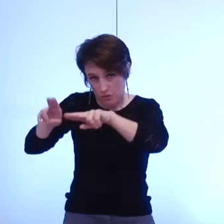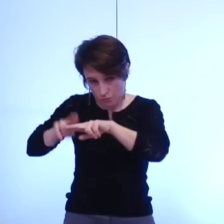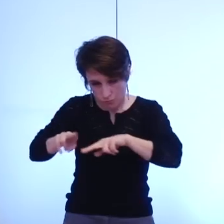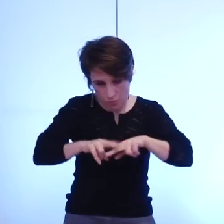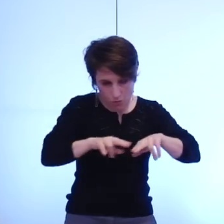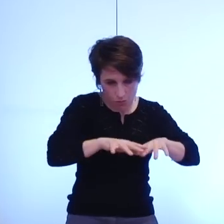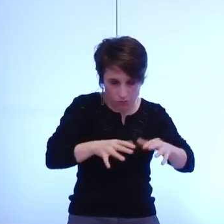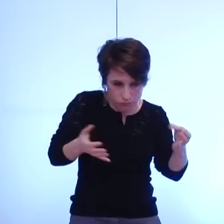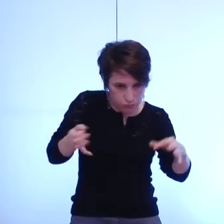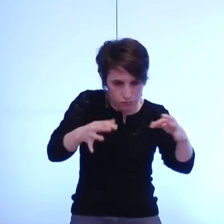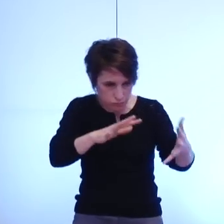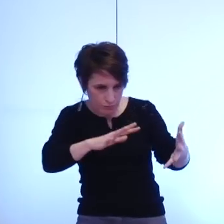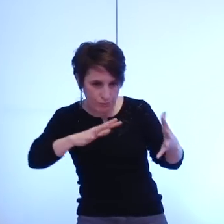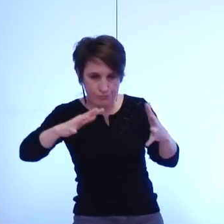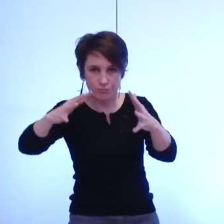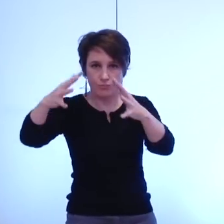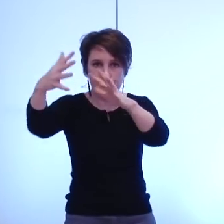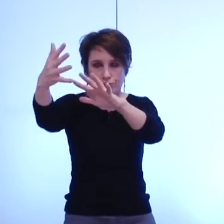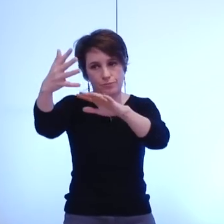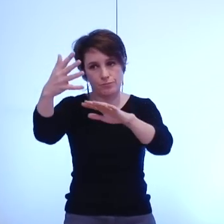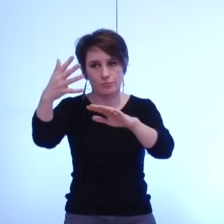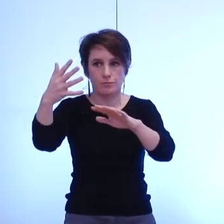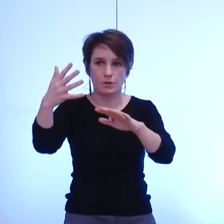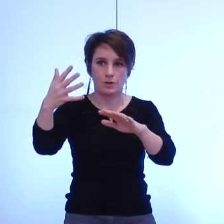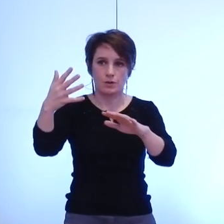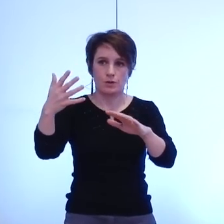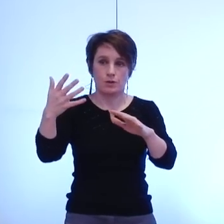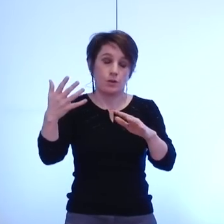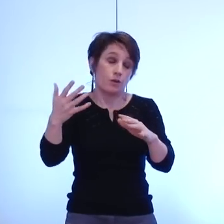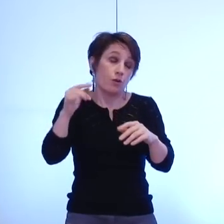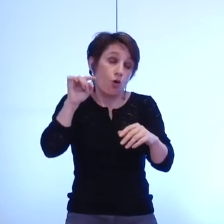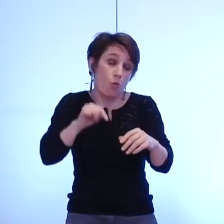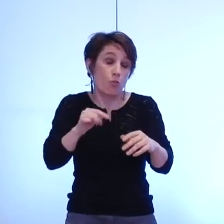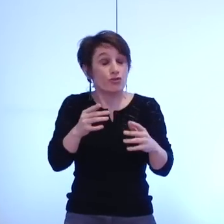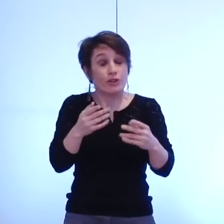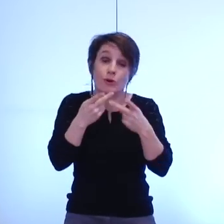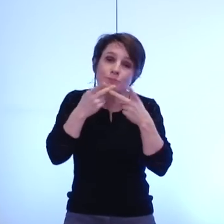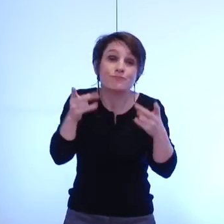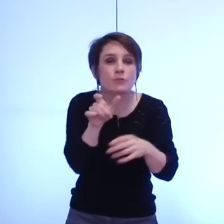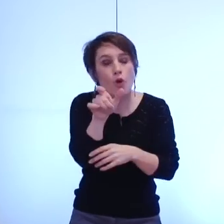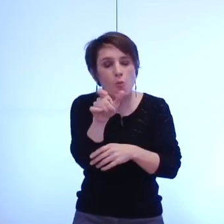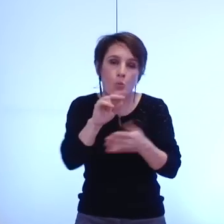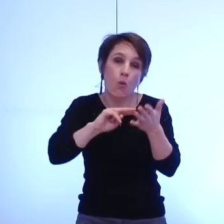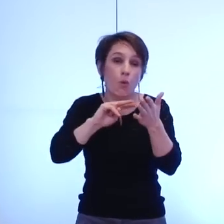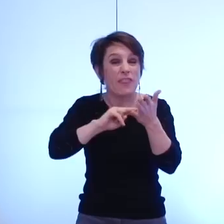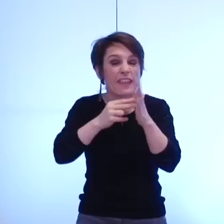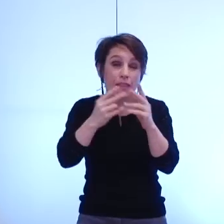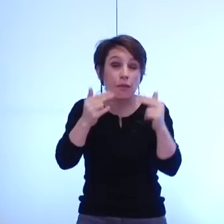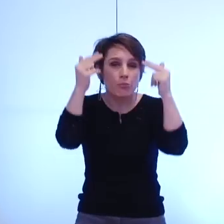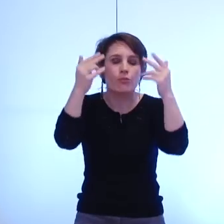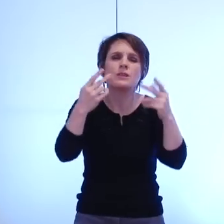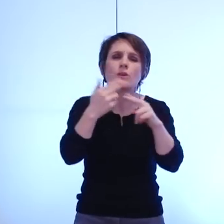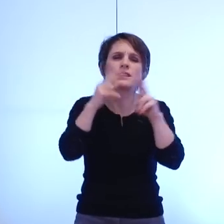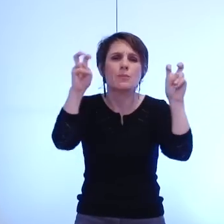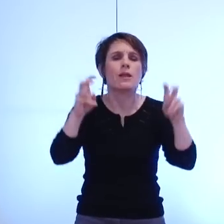de façon ce que l'on appelle polycentrique désolé pour ce mot peut-être trop technocratique mais tout simplement